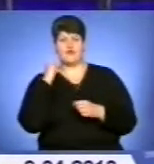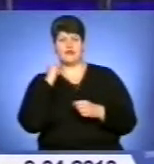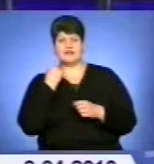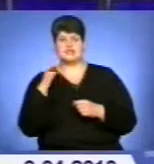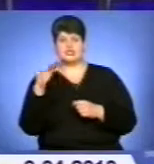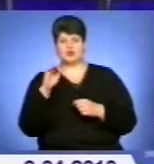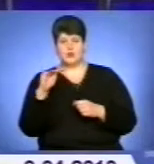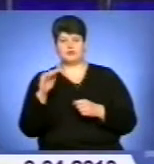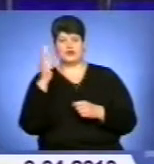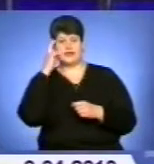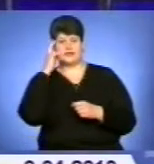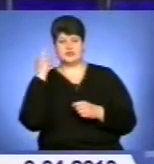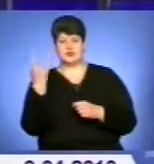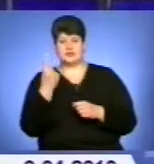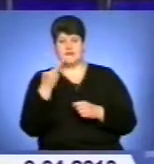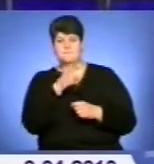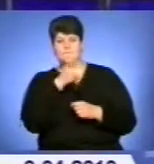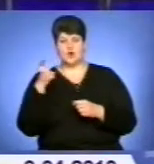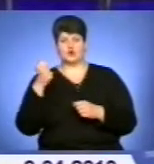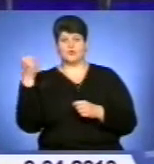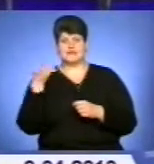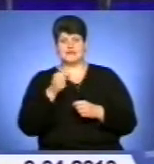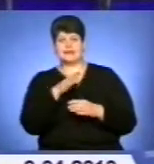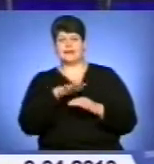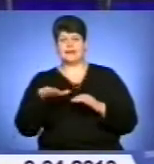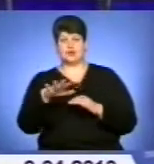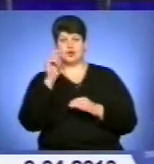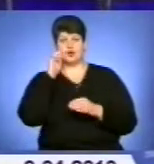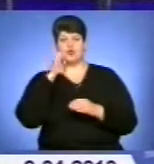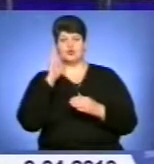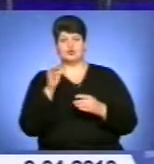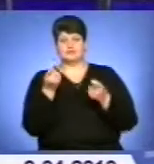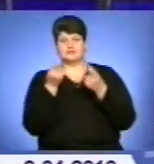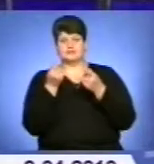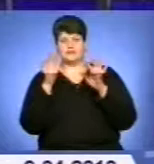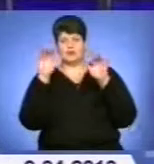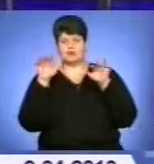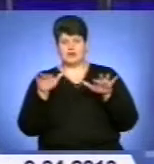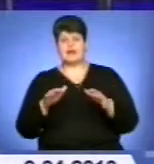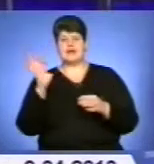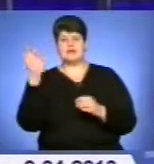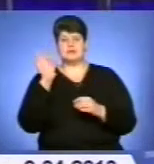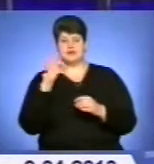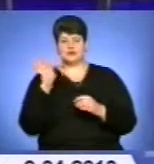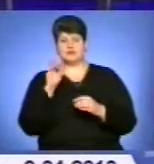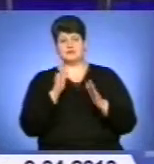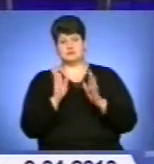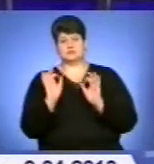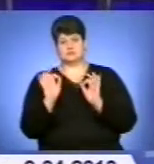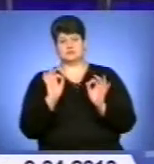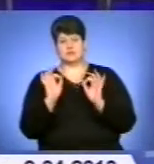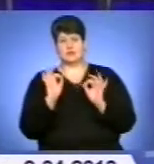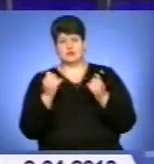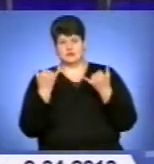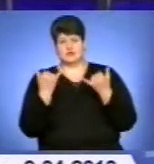Київської областей. Протягом тижня на території України пройдуть невеликі дощі. Температурний режим ще протягом трьох днів залишатиметься